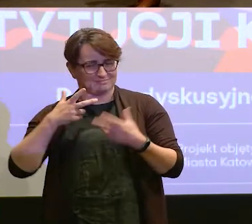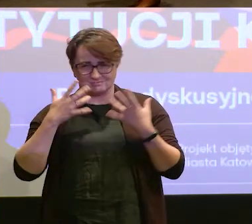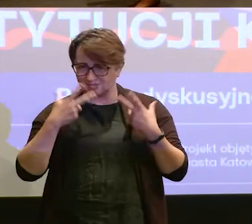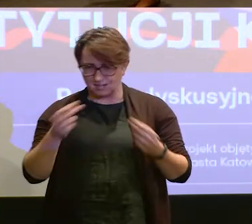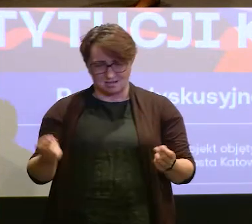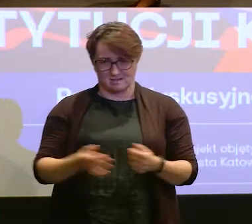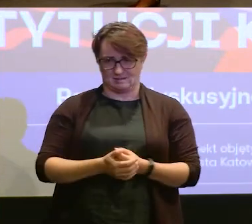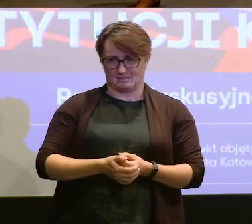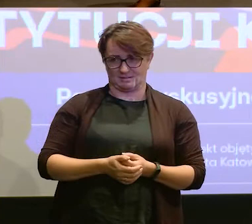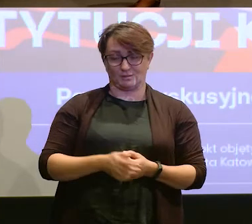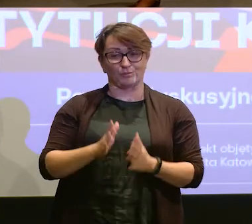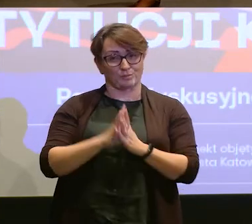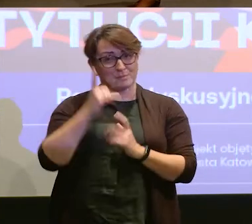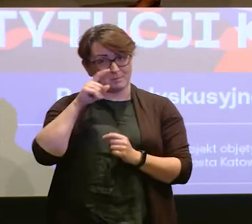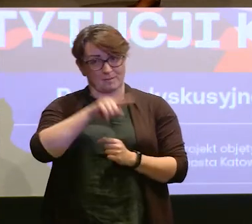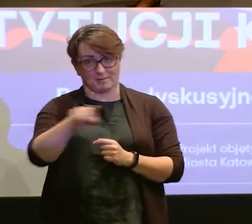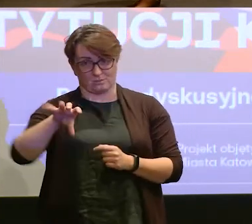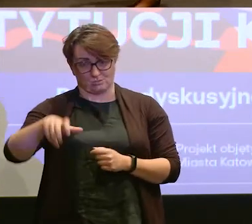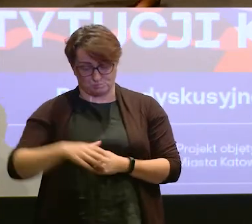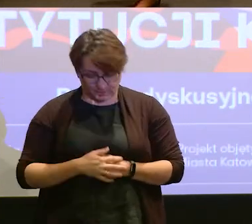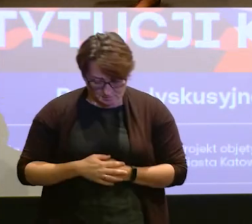O nich też pamiętajmy.